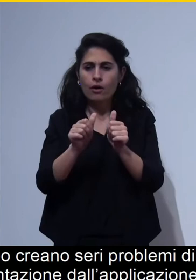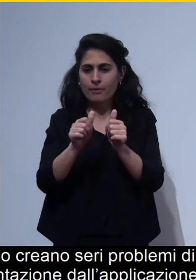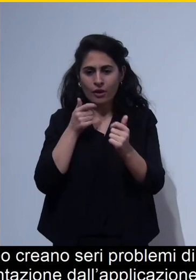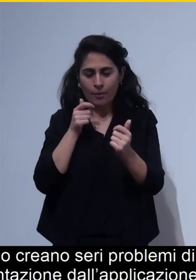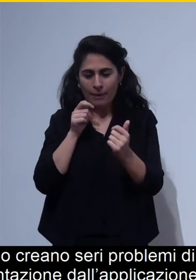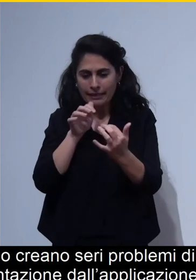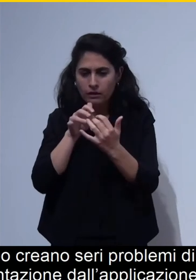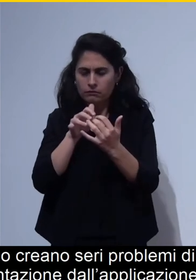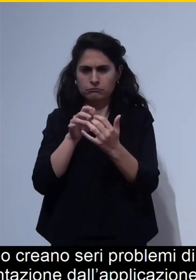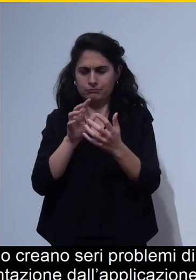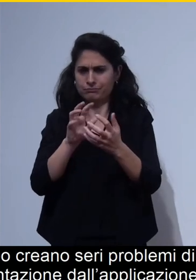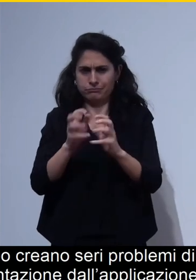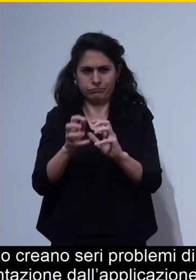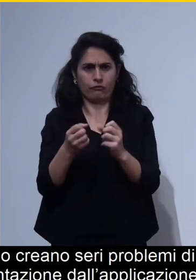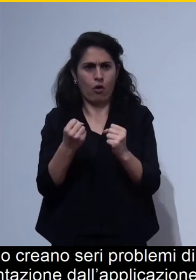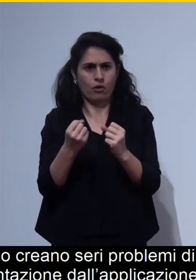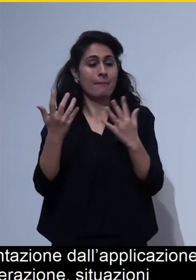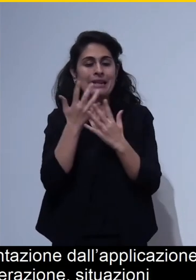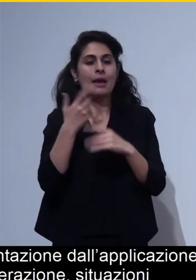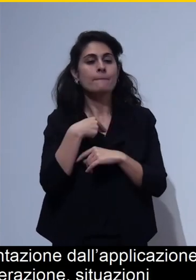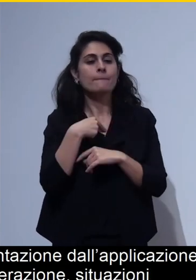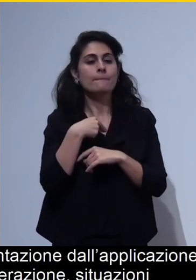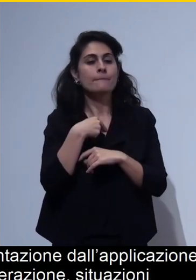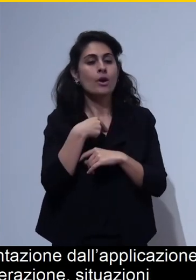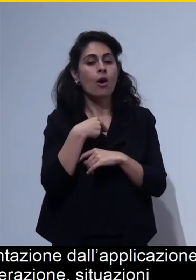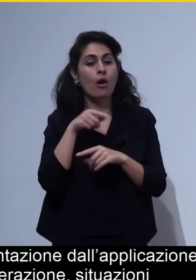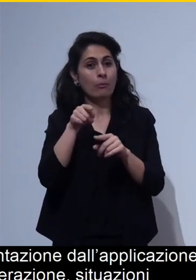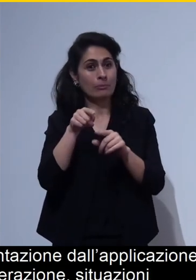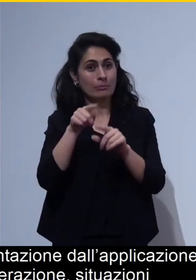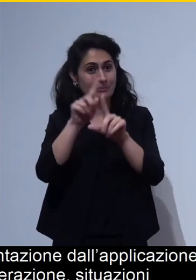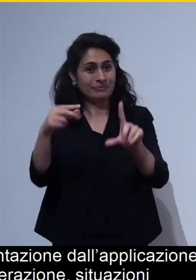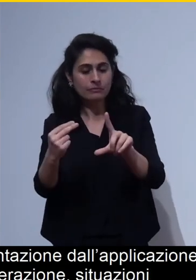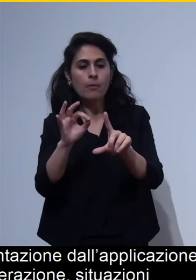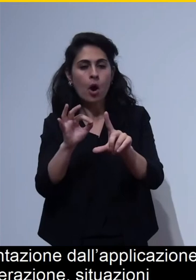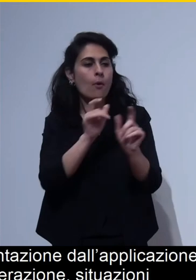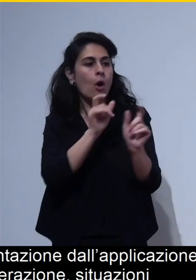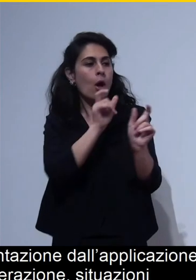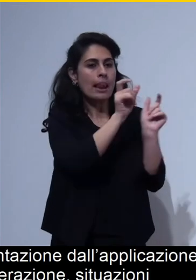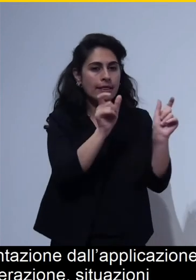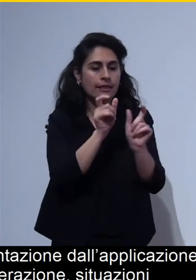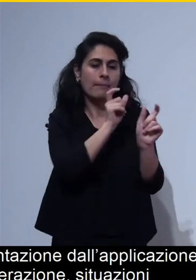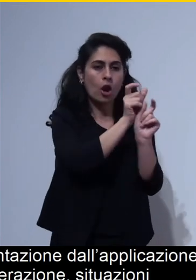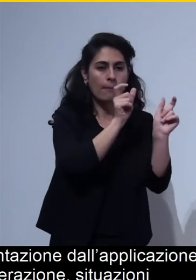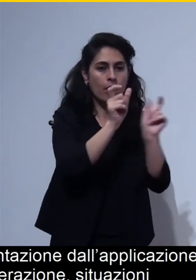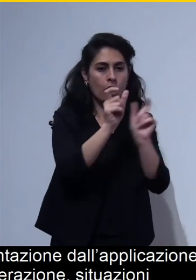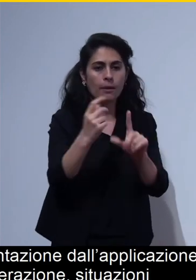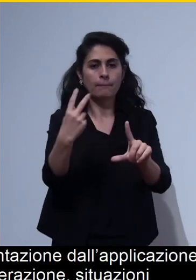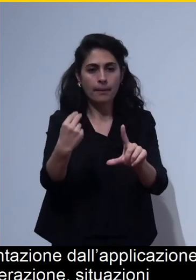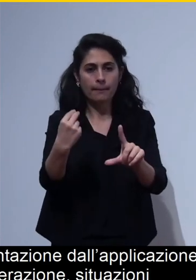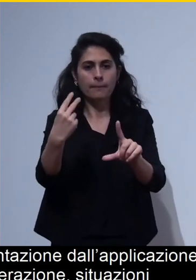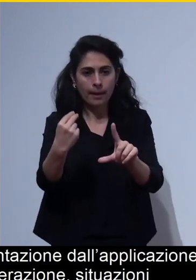situazioni proprio anomale, cioè ad esempio il testo viene letto parola per parola, lettera per lettera, cioè situazioni proprio